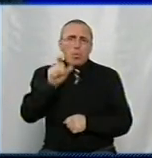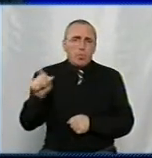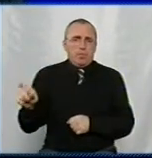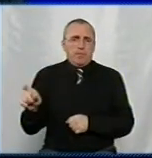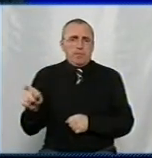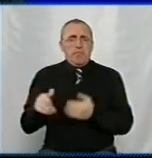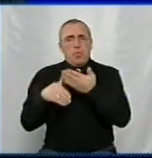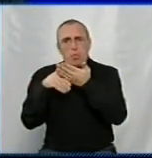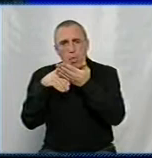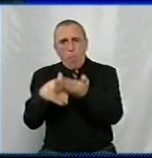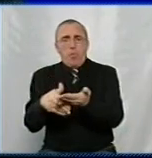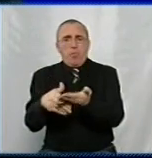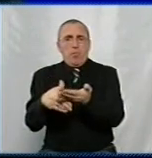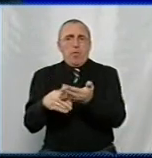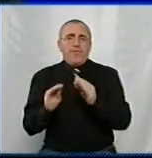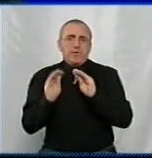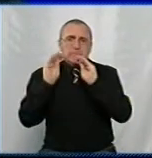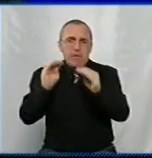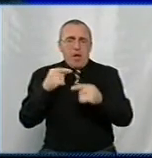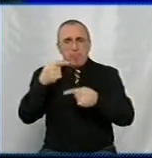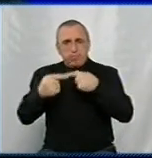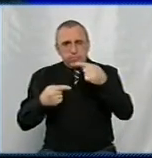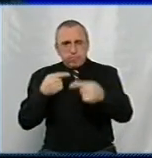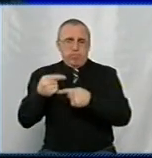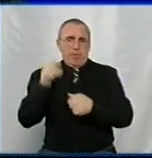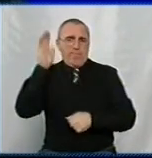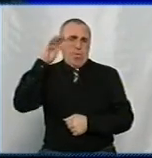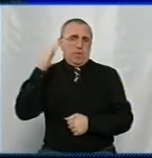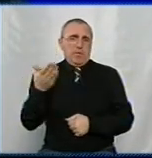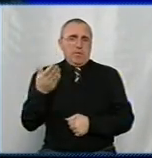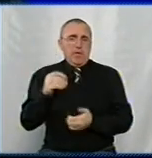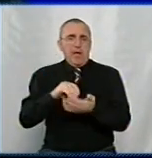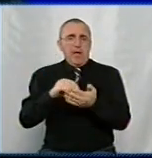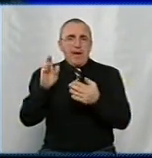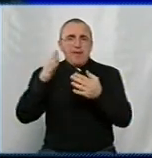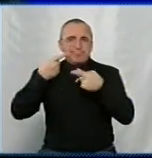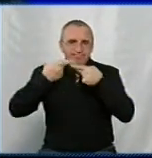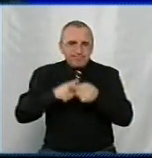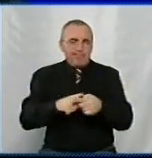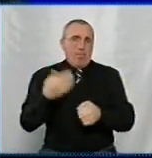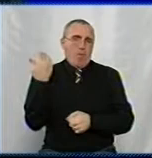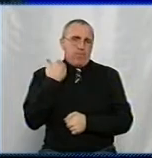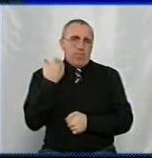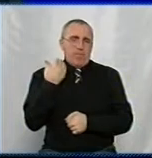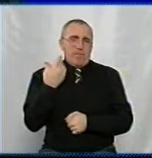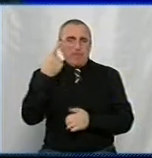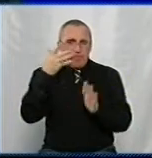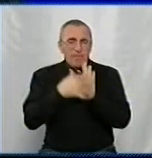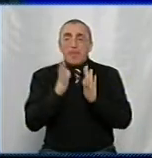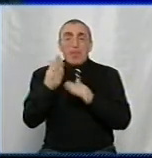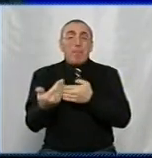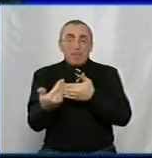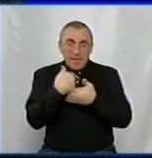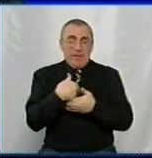допомагаємо, і встановити прилад обліку води, і реструктуризувати борг. Тобто, понімаєте, ви тільки